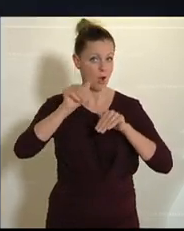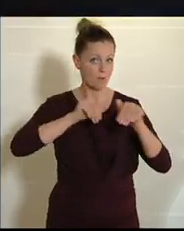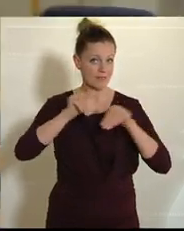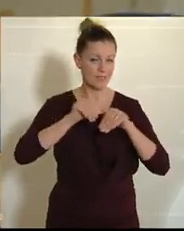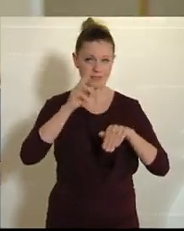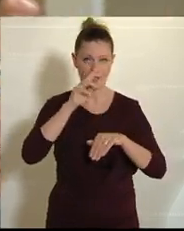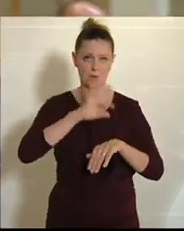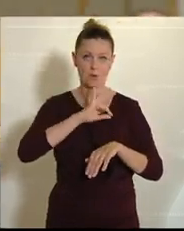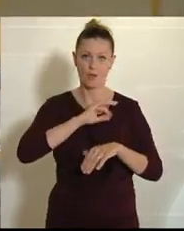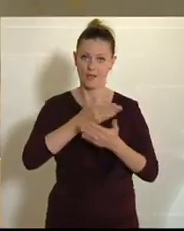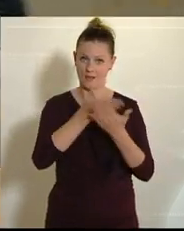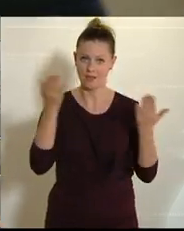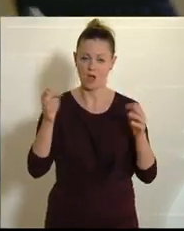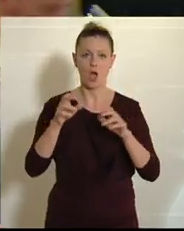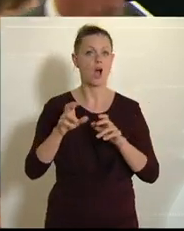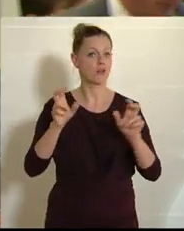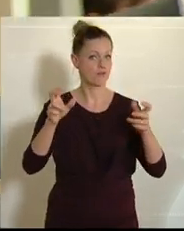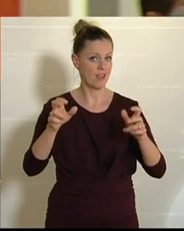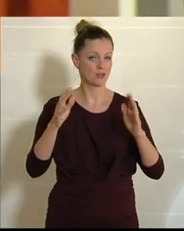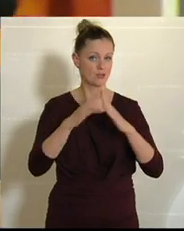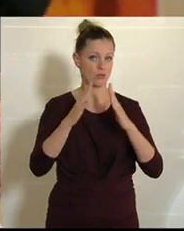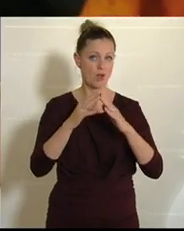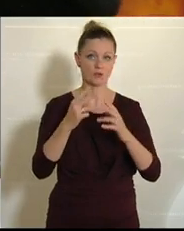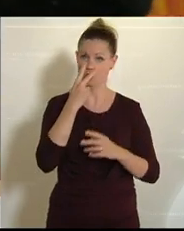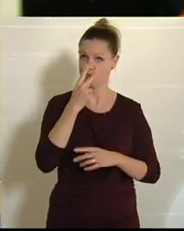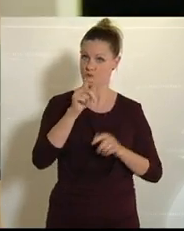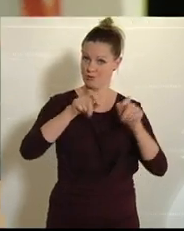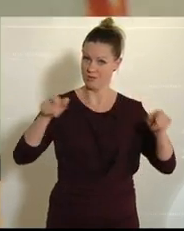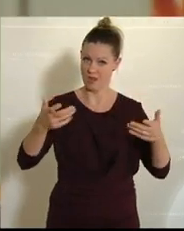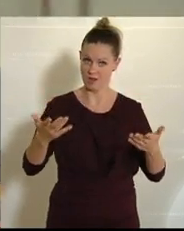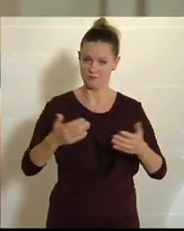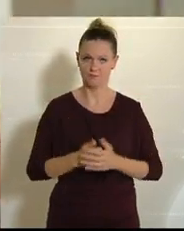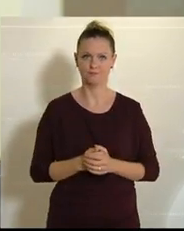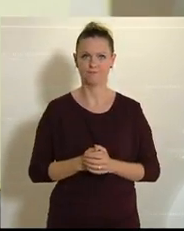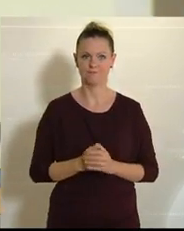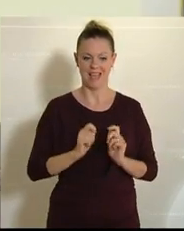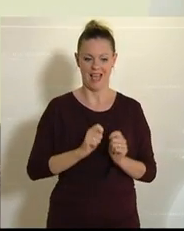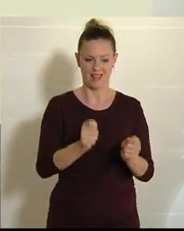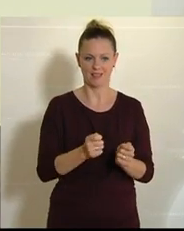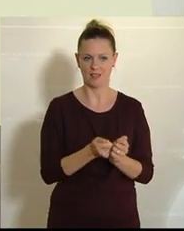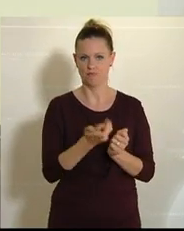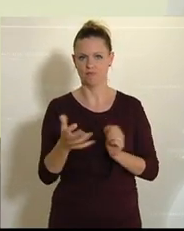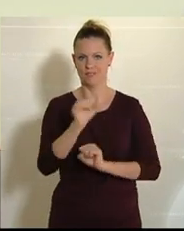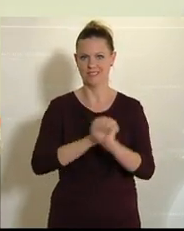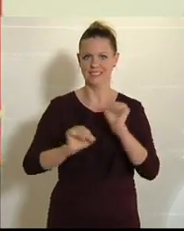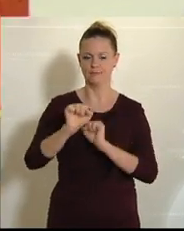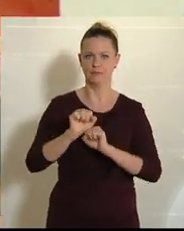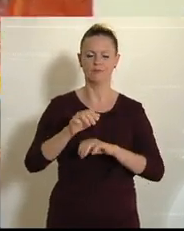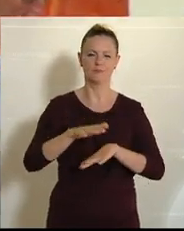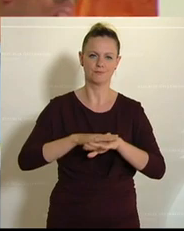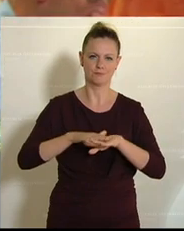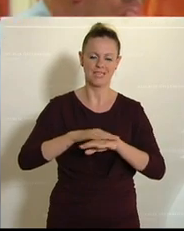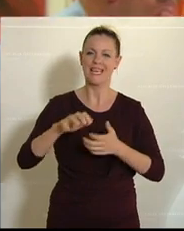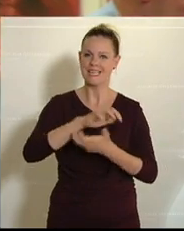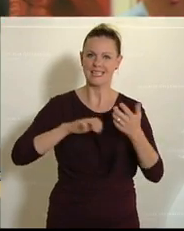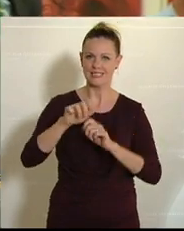Werte Zuseher vor den Bildschirmen. Zu den Anträgen Krisenresilienz in der Landwirtschaft bzw.